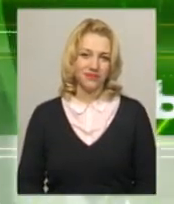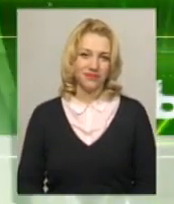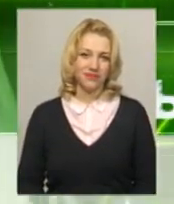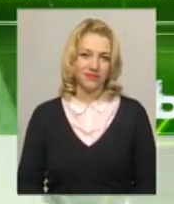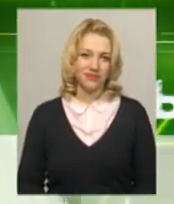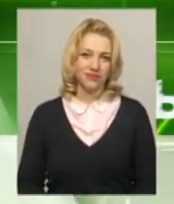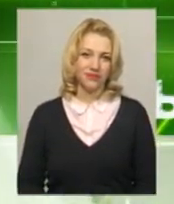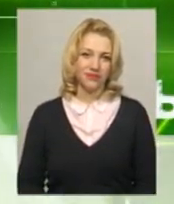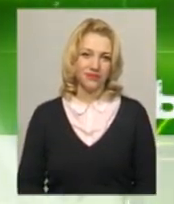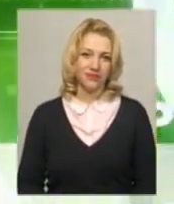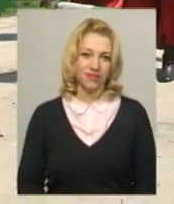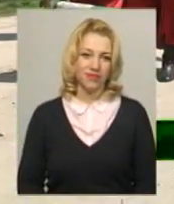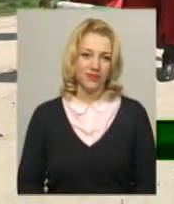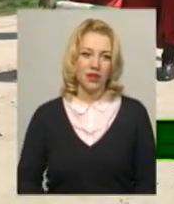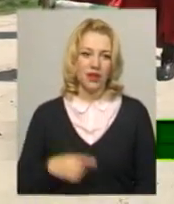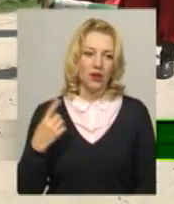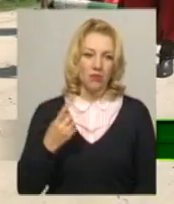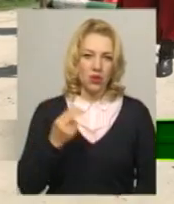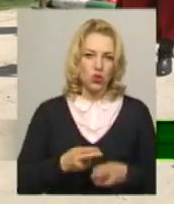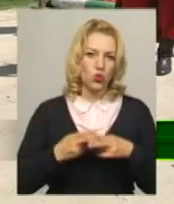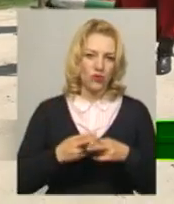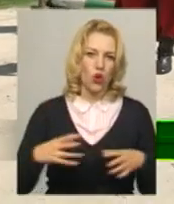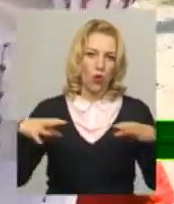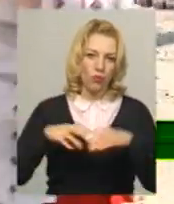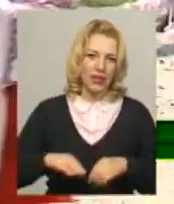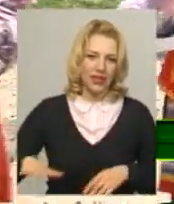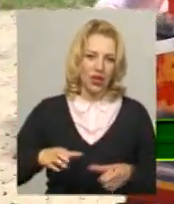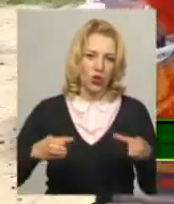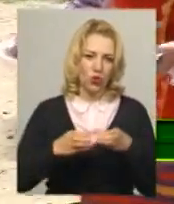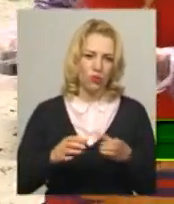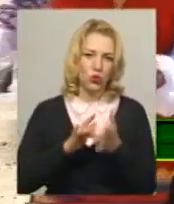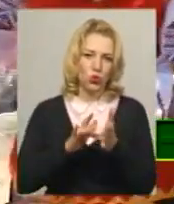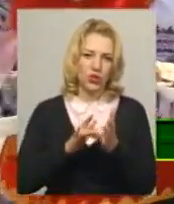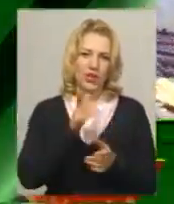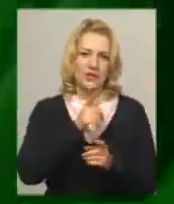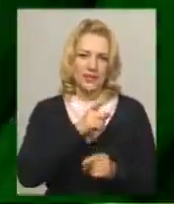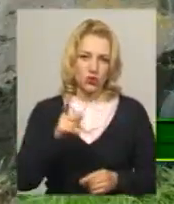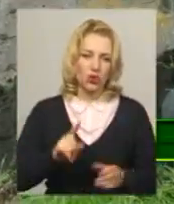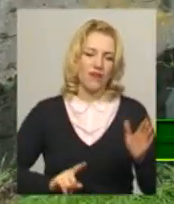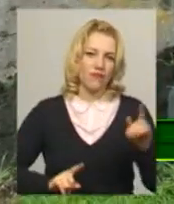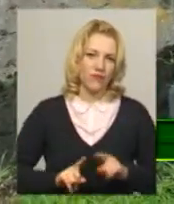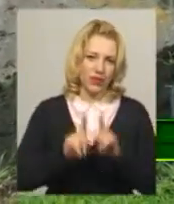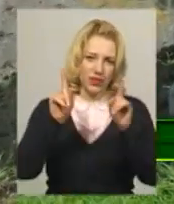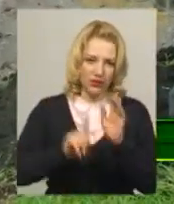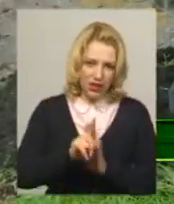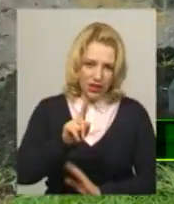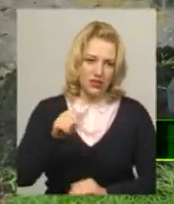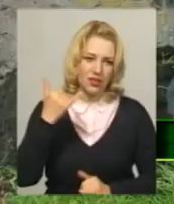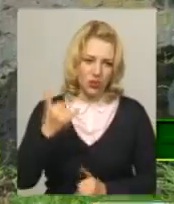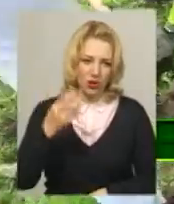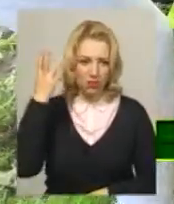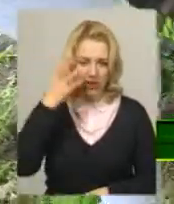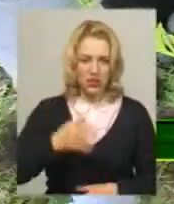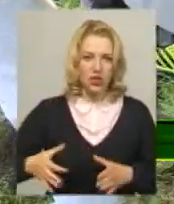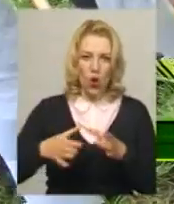Музика Перший у Дунаєвецькій об'єднаній тергромаді туристичний сезон відкрився сьогодні. Хмельницький острів Кохання,